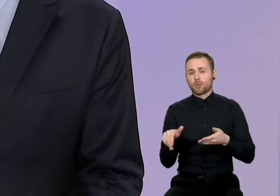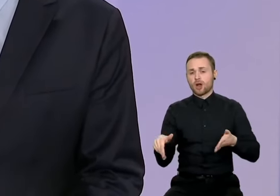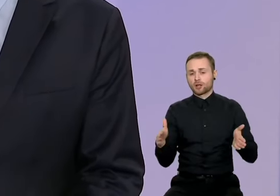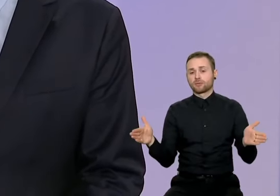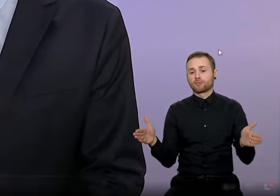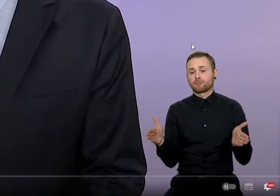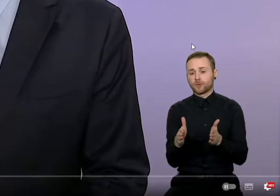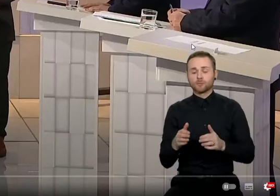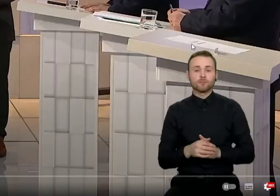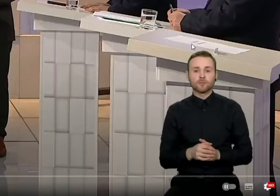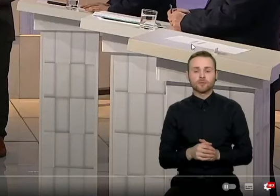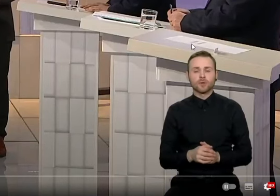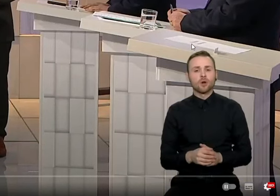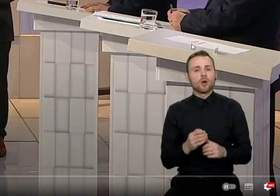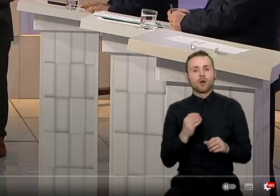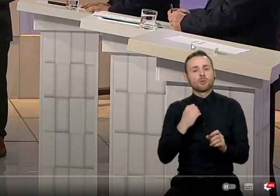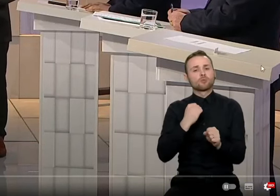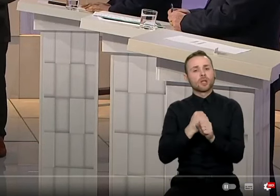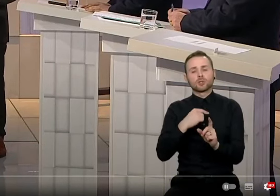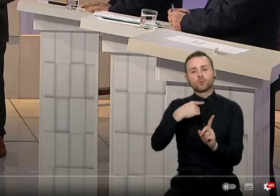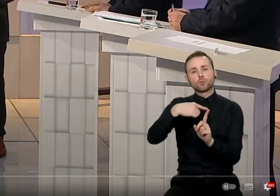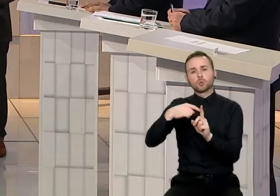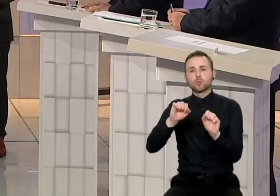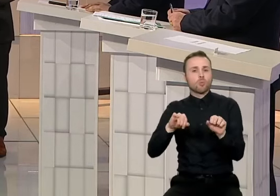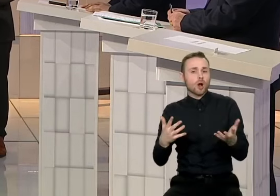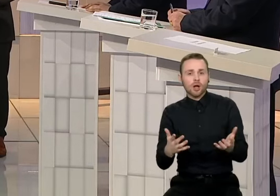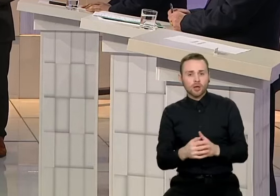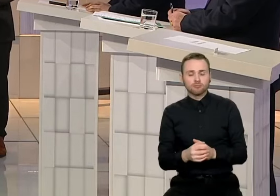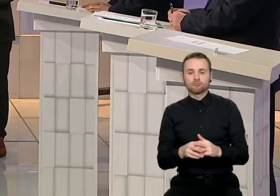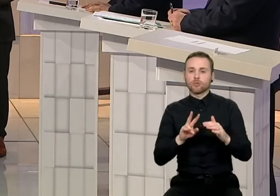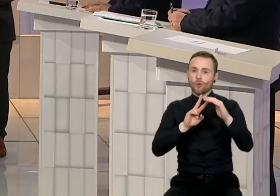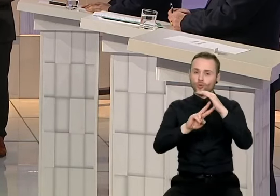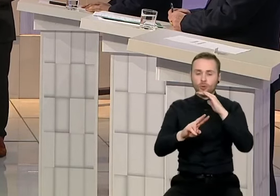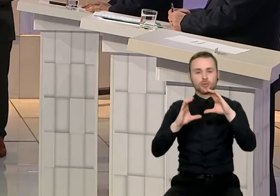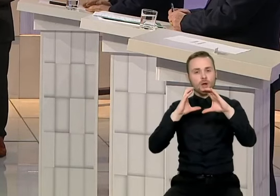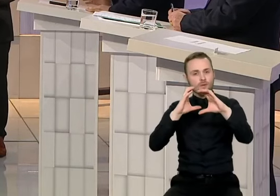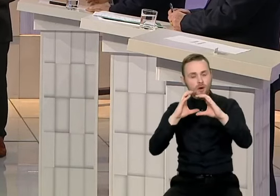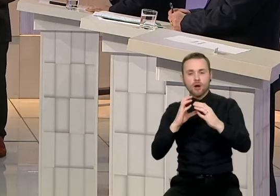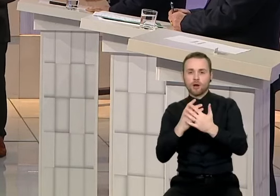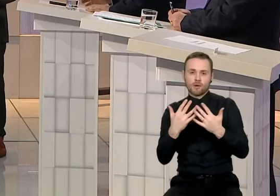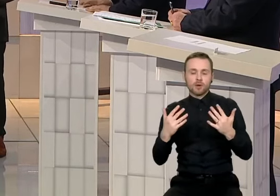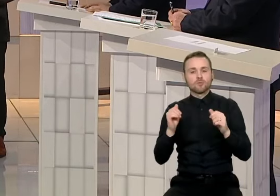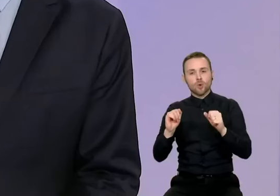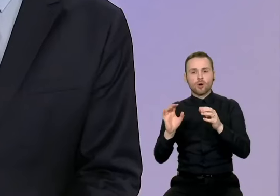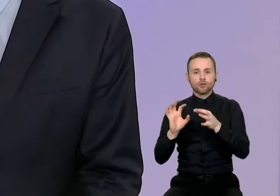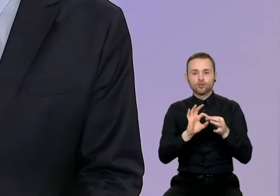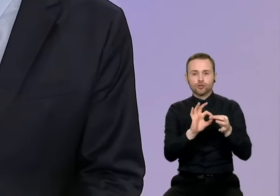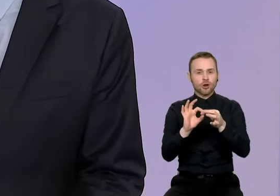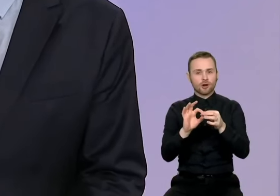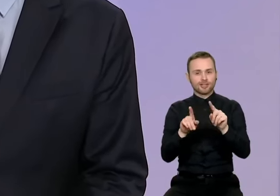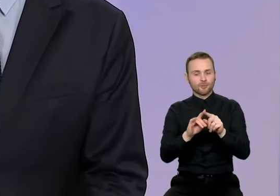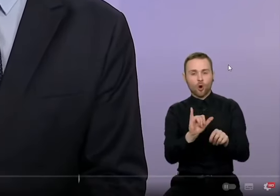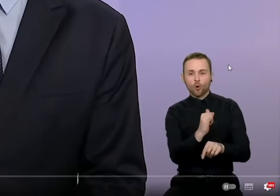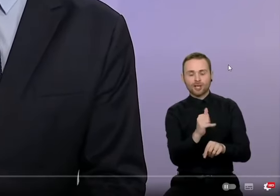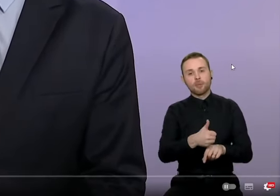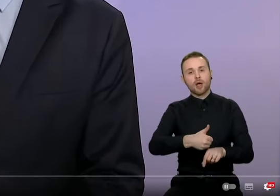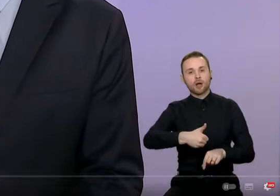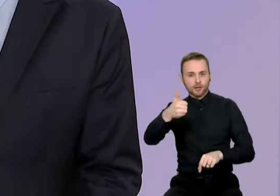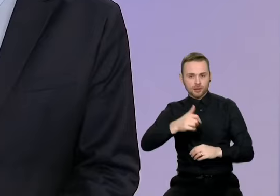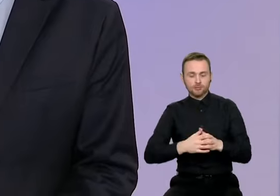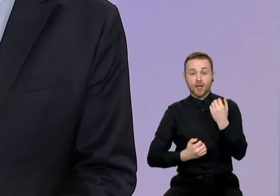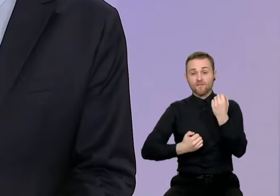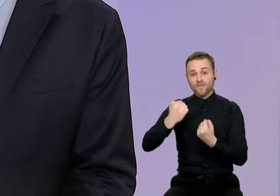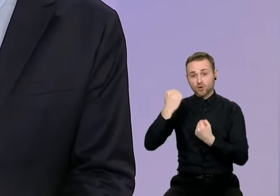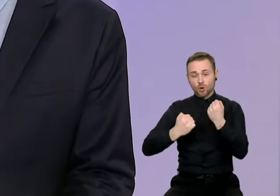ir iš karto. O ką galima pozityvaus daryti, be abejo. Pirmiausia, viešasis transportas, jo tinklo derinimas. Ne, jie visi tą patį kartoja, čia nėra planos. Sąlygų